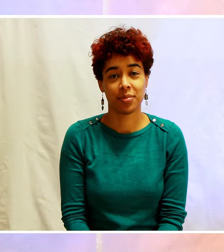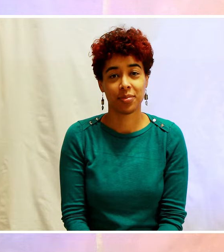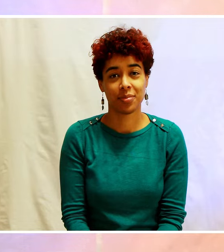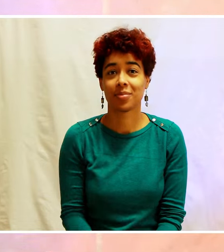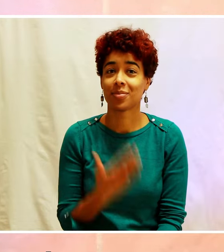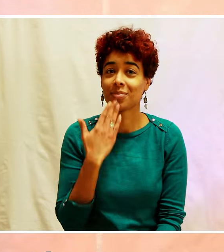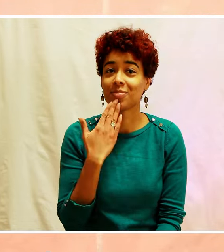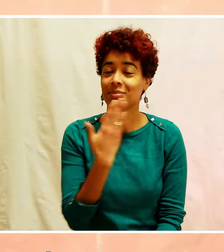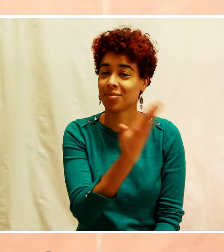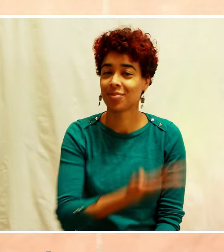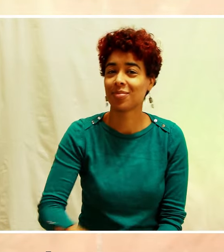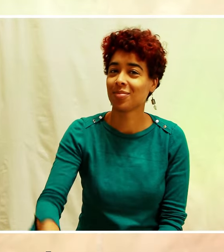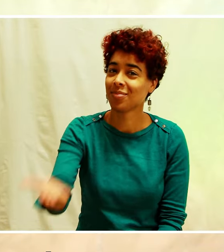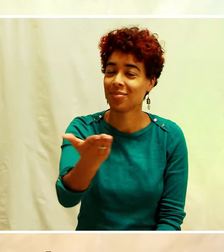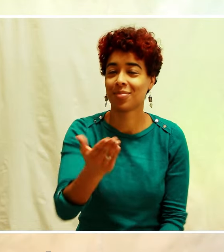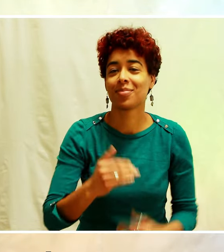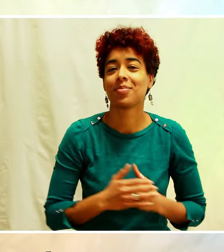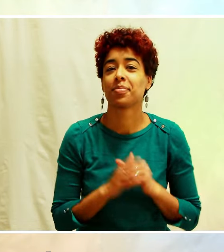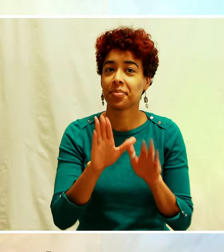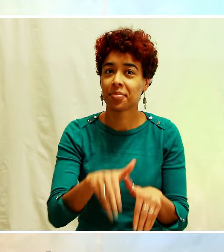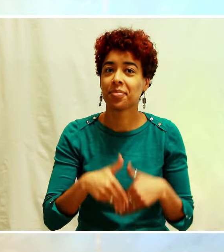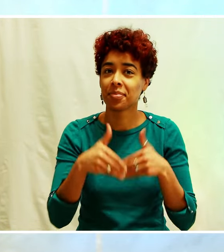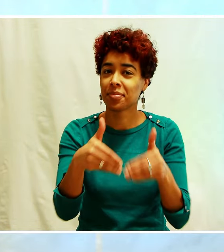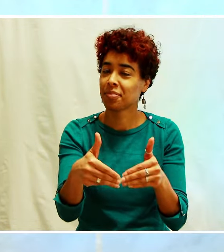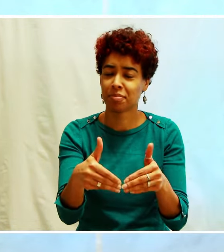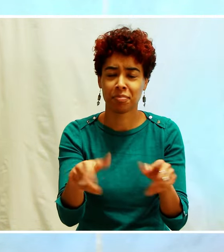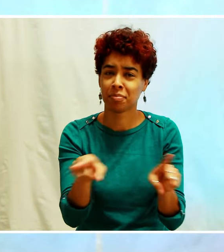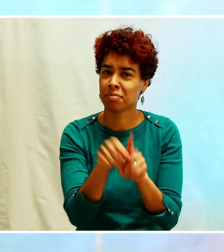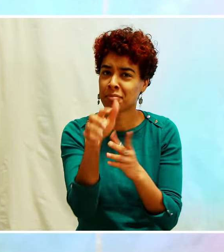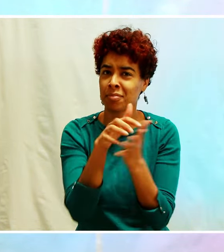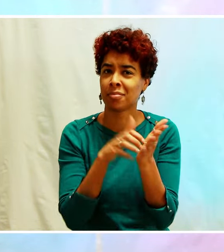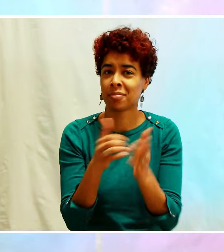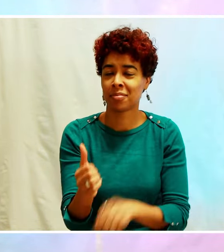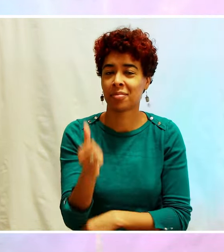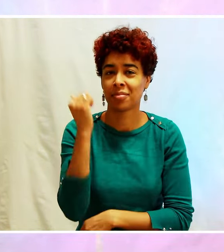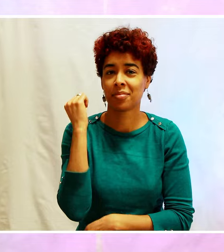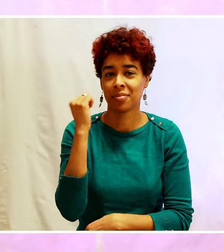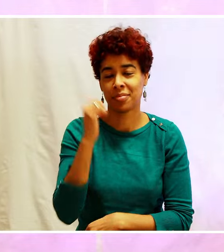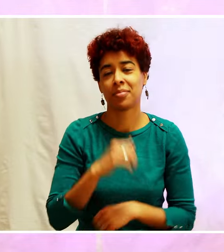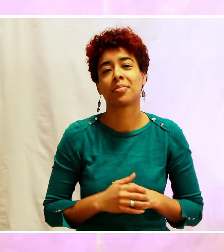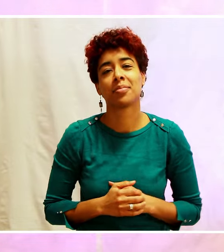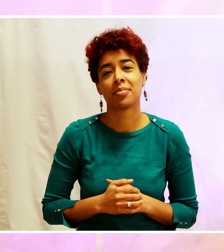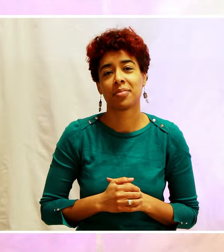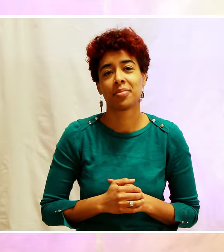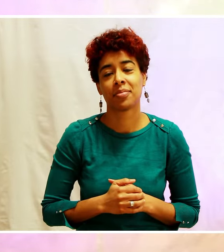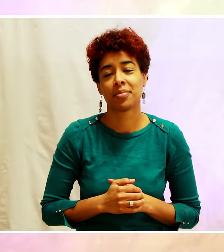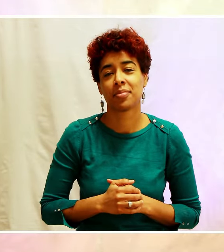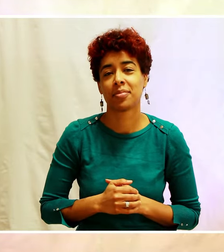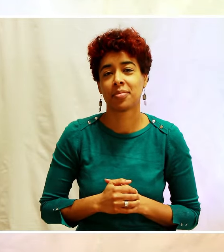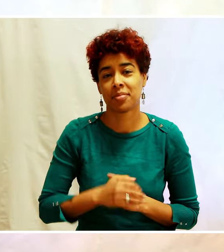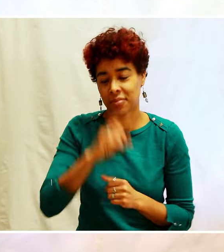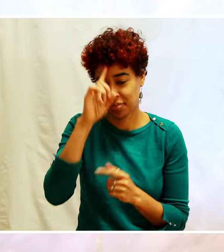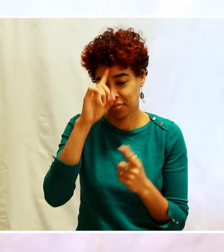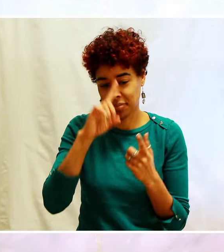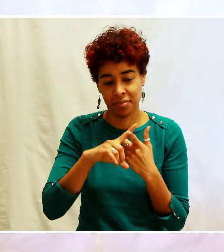Bonjour à tous et à toutes, on continue et on reprend le même texte qu'hier sur le fait d'être distingué, que Jacob a